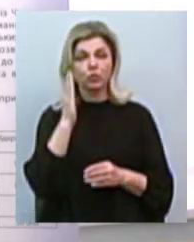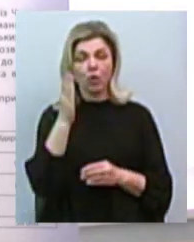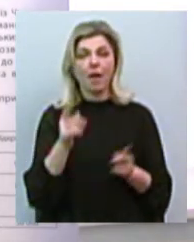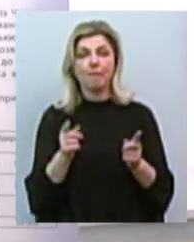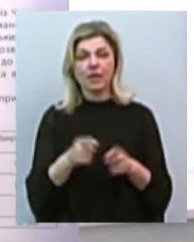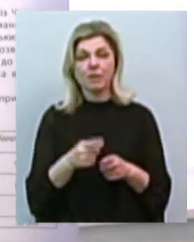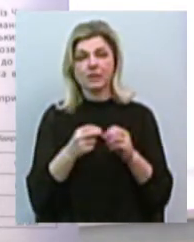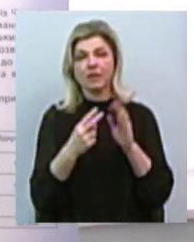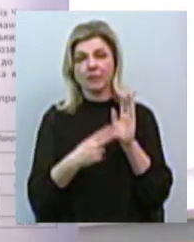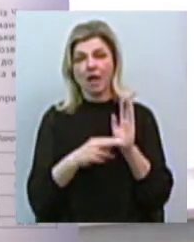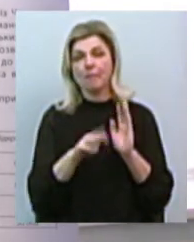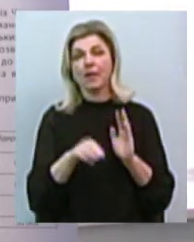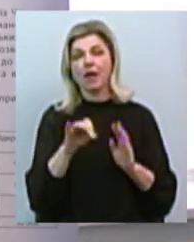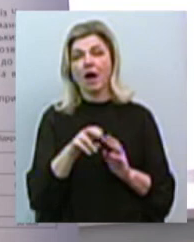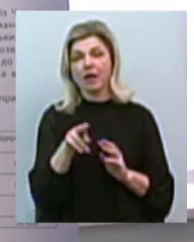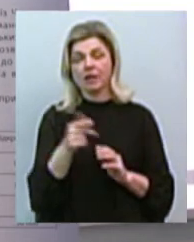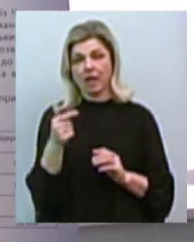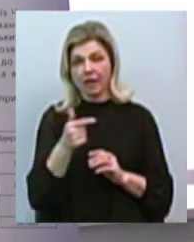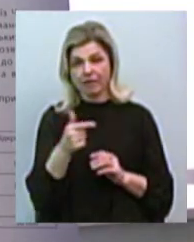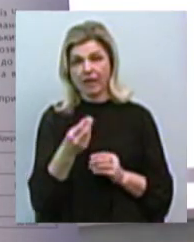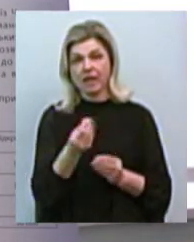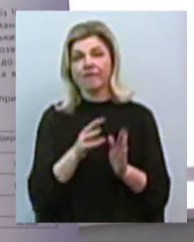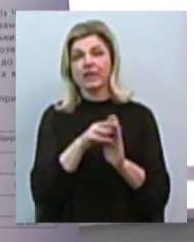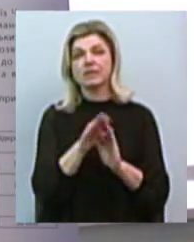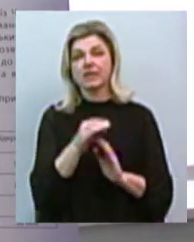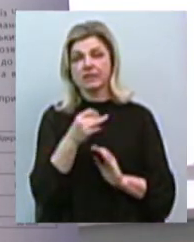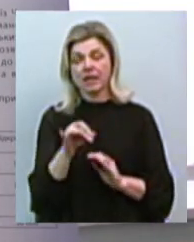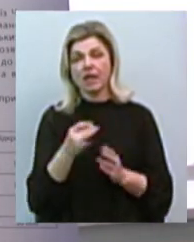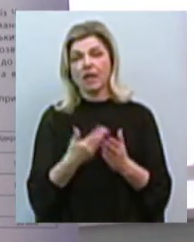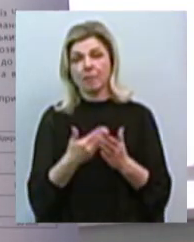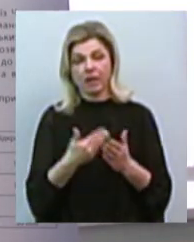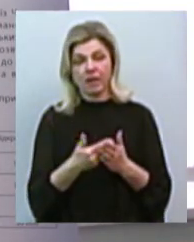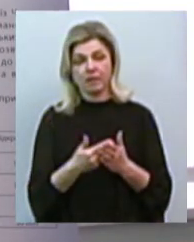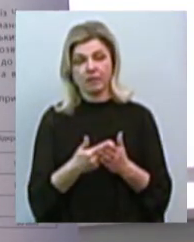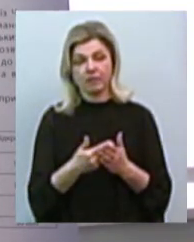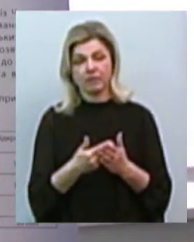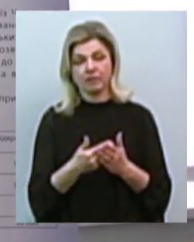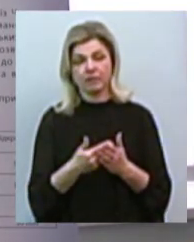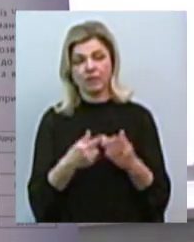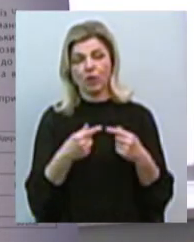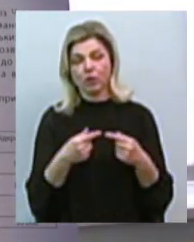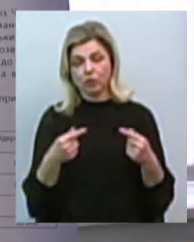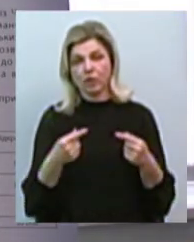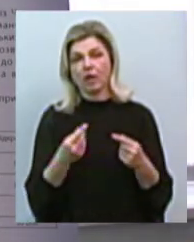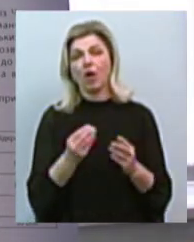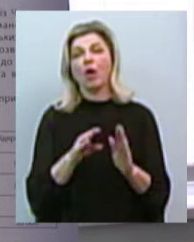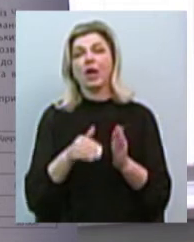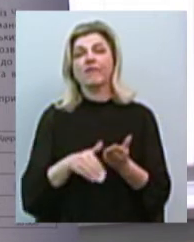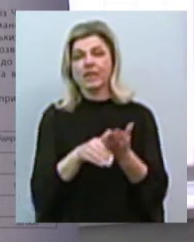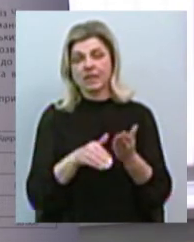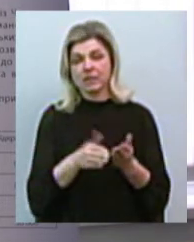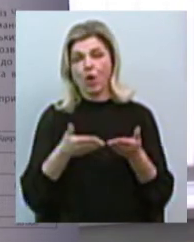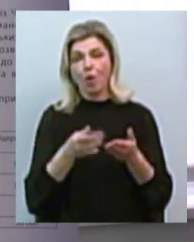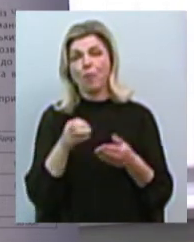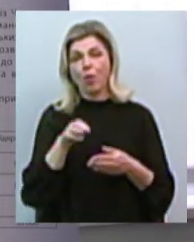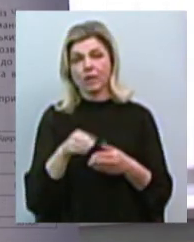мільярдів гривень інвестицій в порт Ольвія і близько 2 мільярдів гривень інвестицій в порт Херсон. Це прописано, це були так